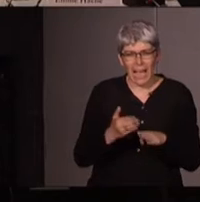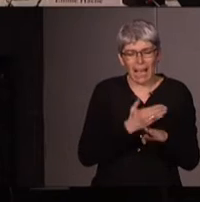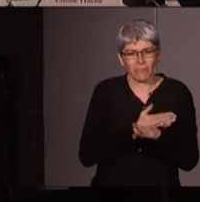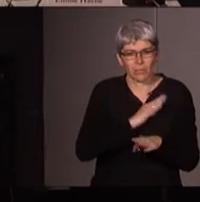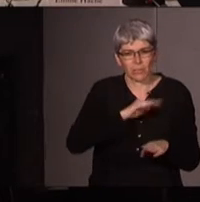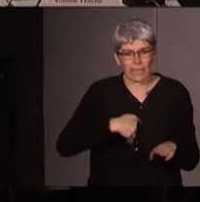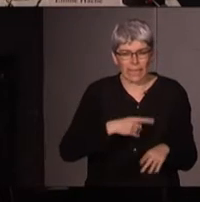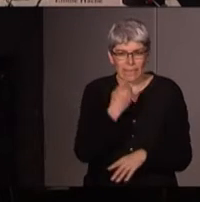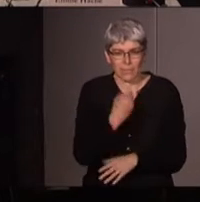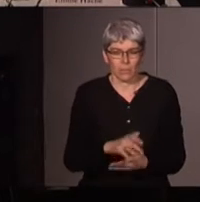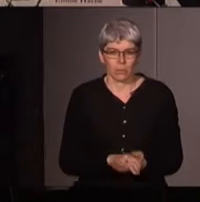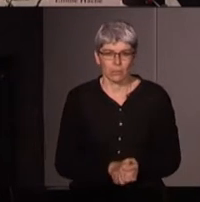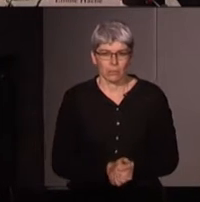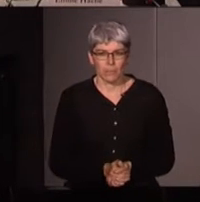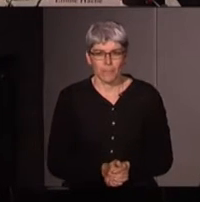question je parlerai après